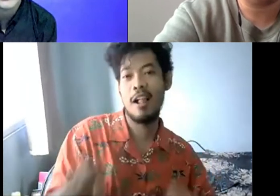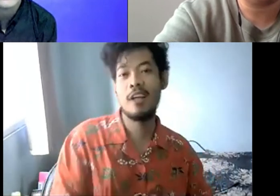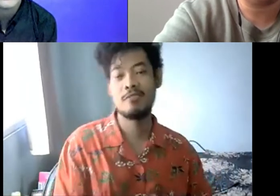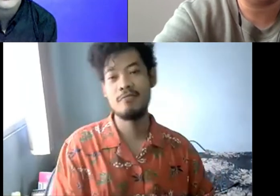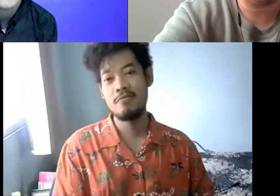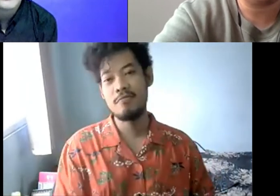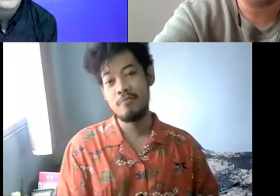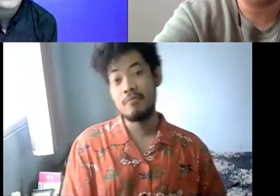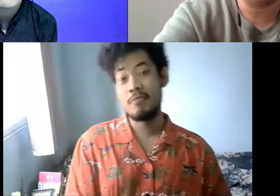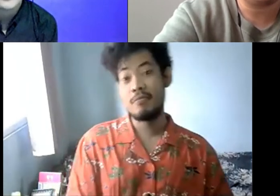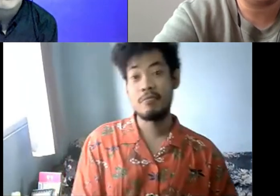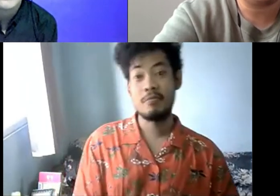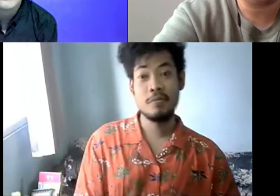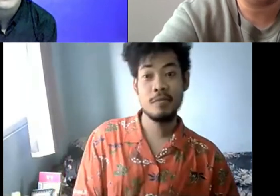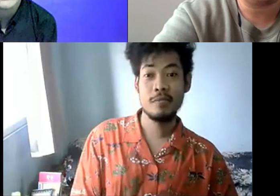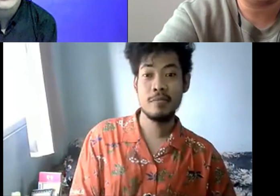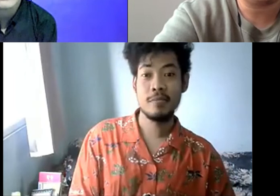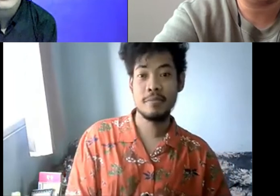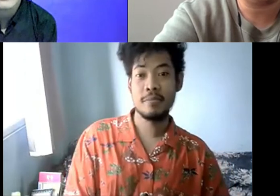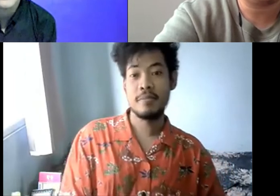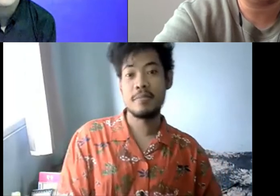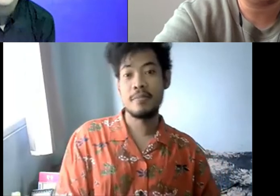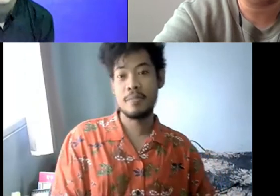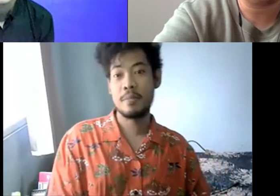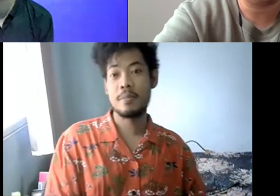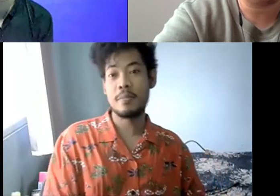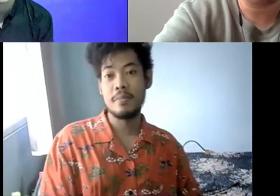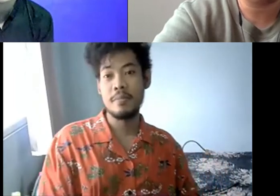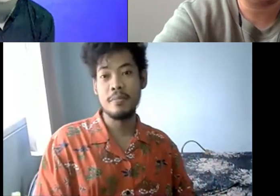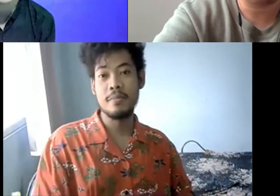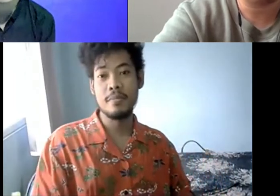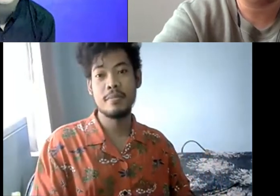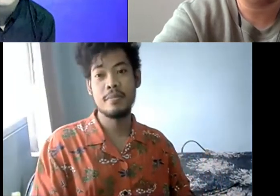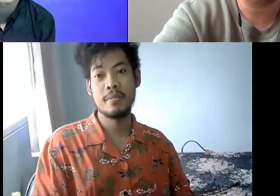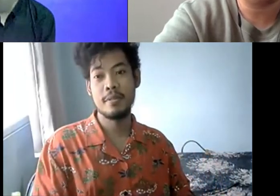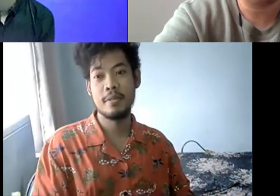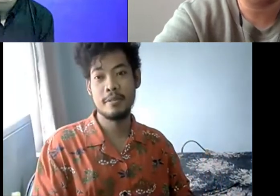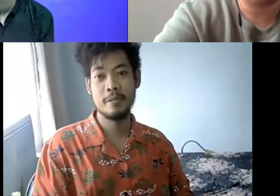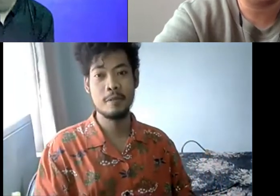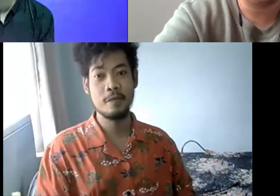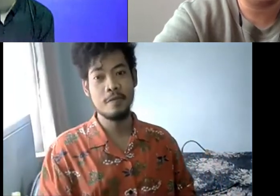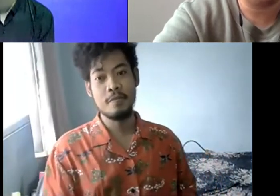-teman Tuli itu biasanya informasinya tertinggal karena di situ tidak ada akses untuk teman-teman Tuli.